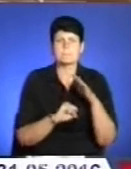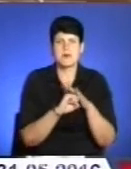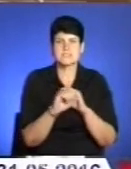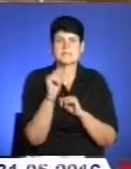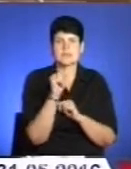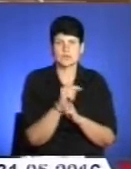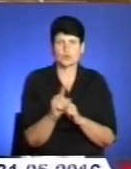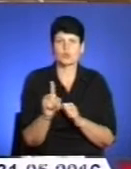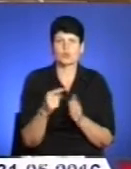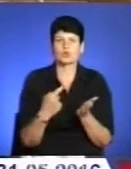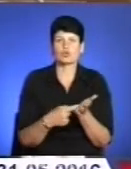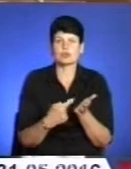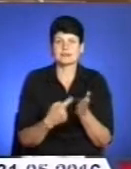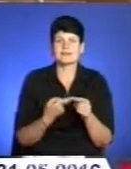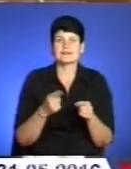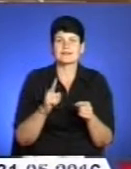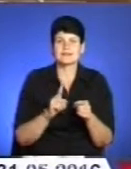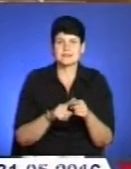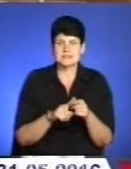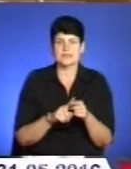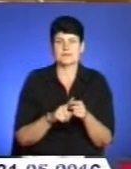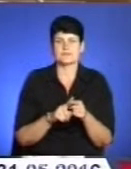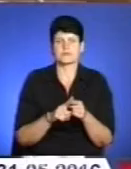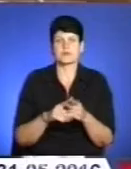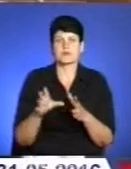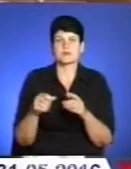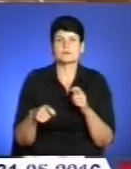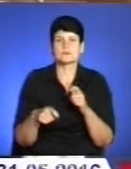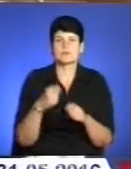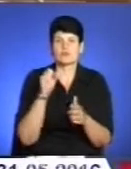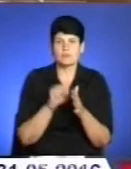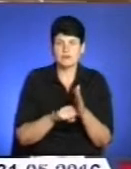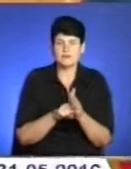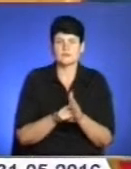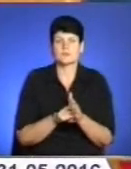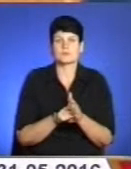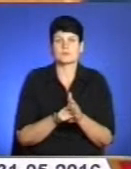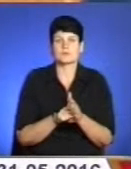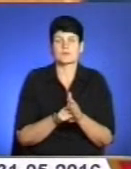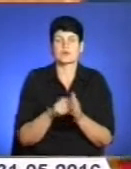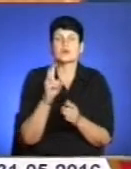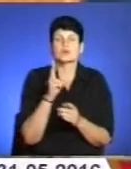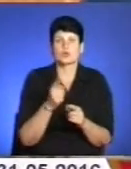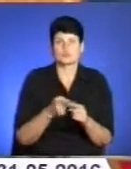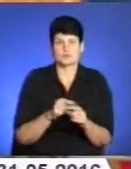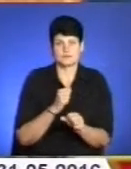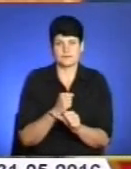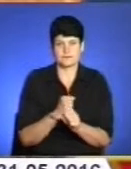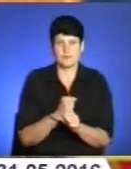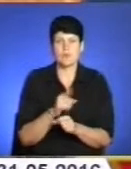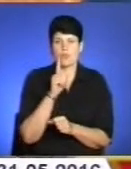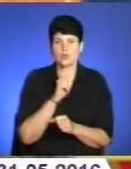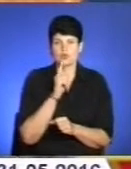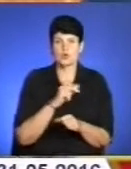щоб доказати цей злочин злочинцям і для того, щоб встановити цей злочинців. Але поки що працівники